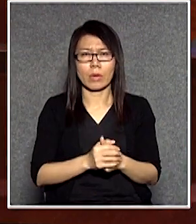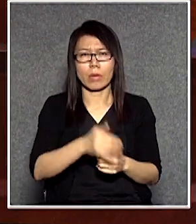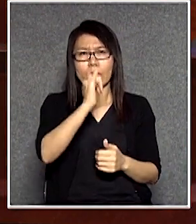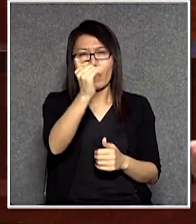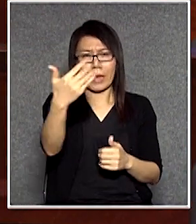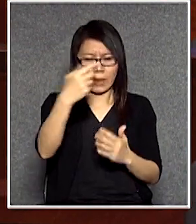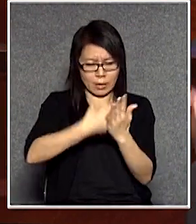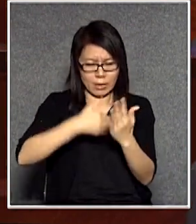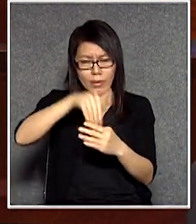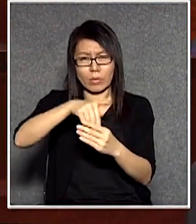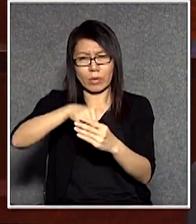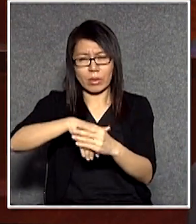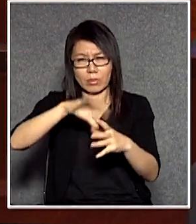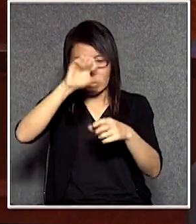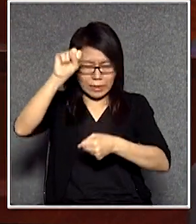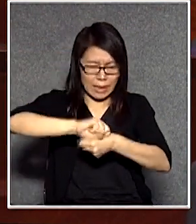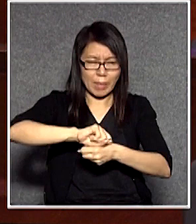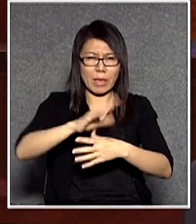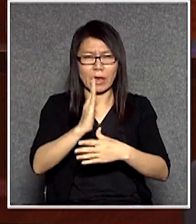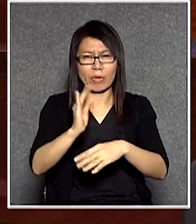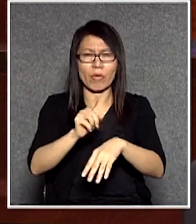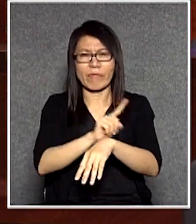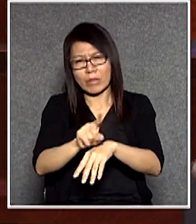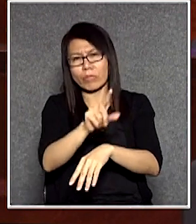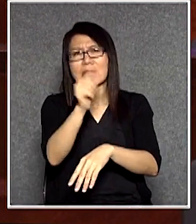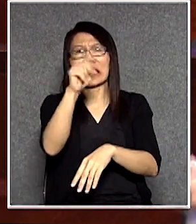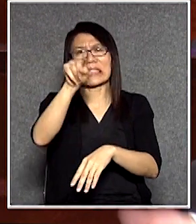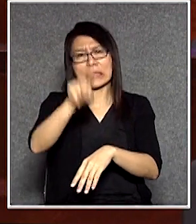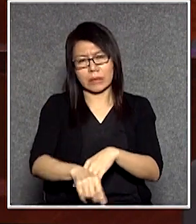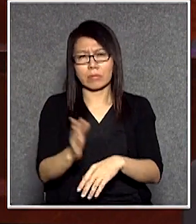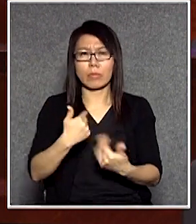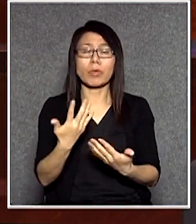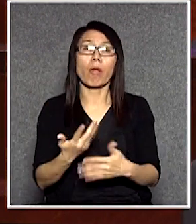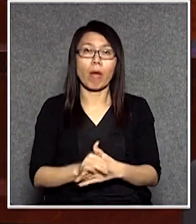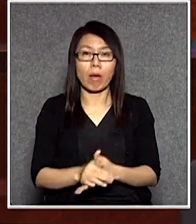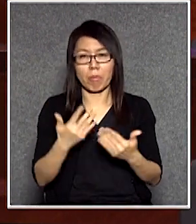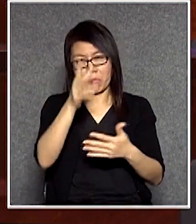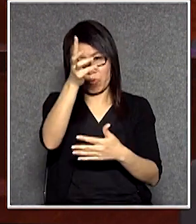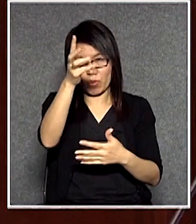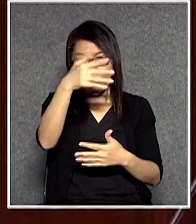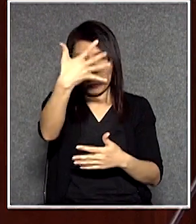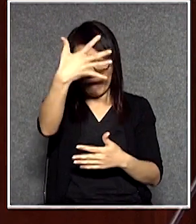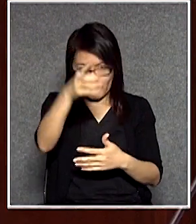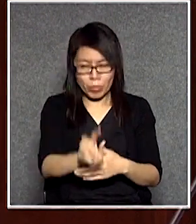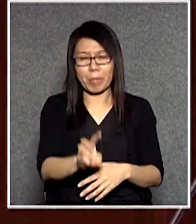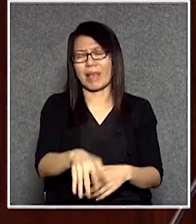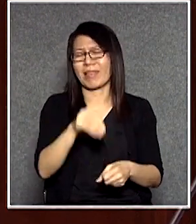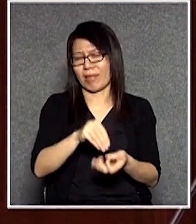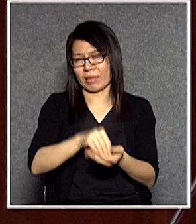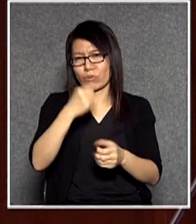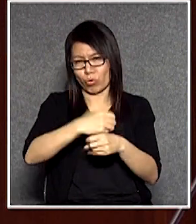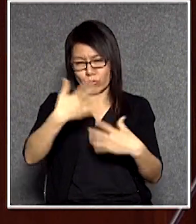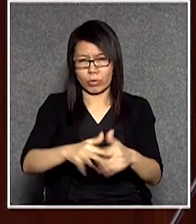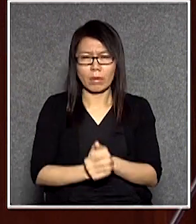逐條表決加上最多一千分鐘有多久時間呢?這個月底就一定搞定然後你就屈又賴